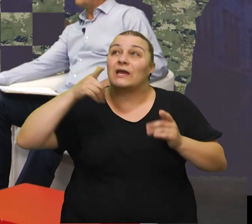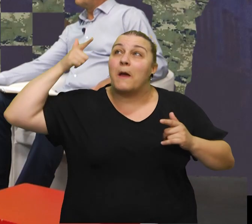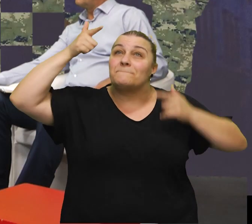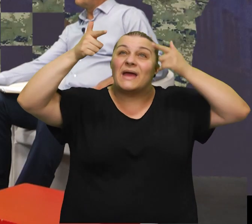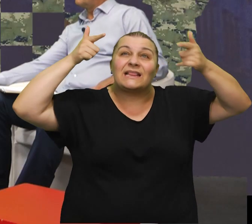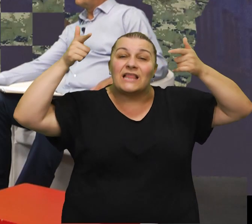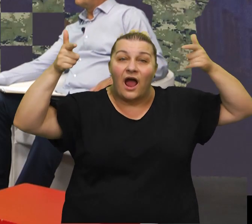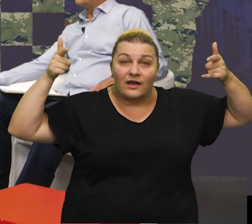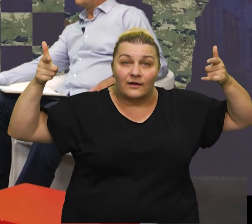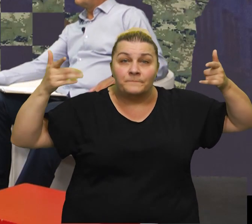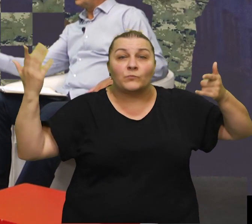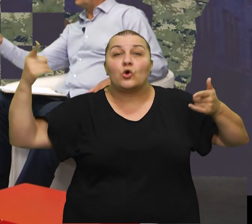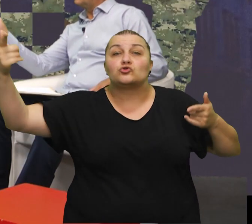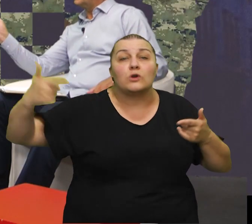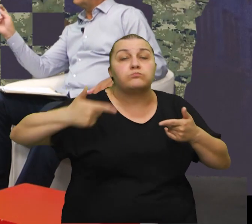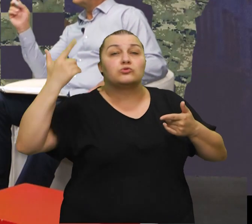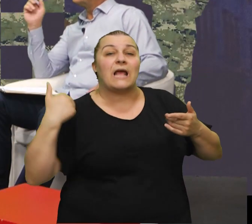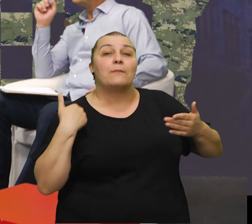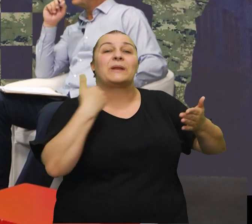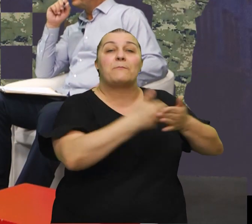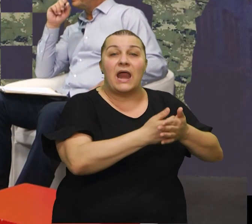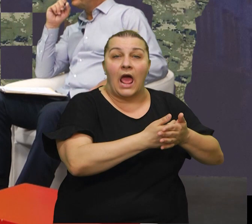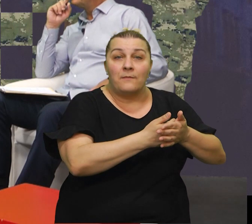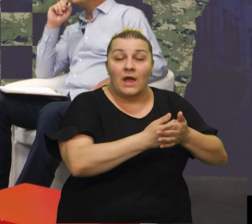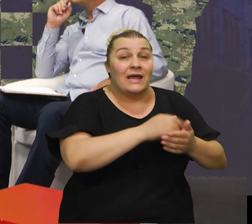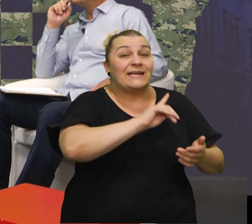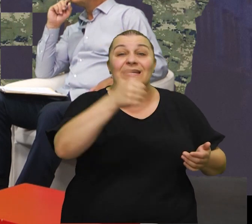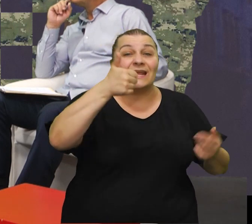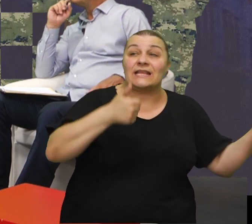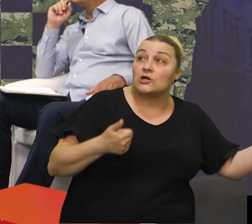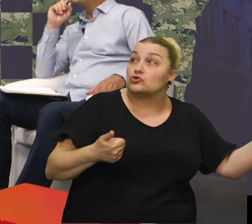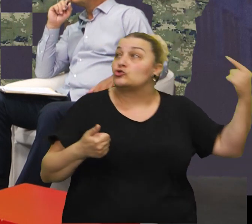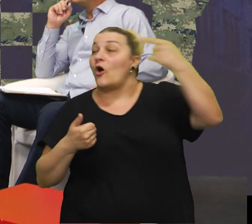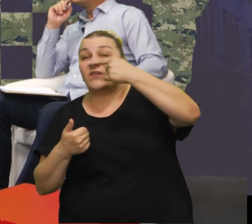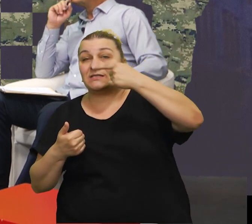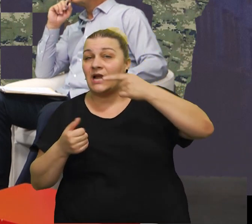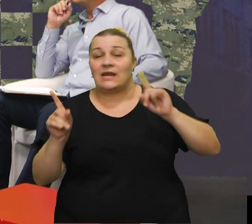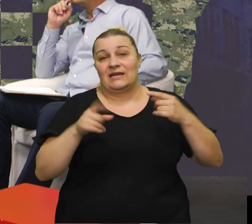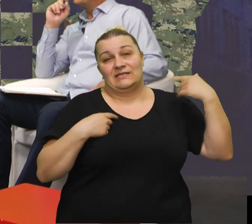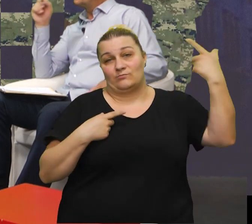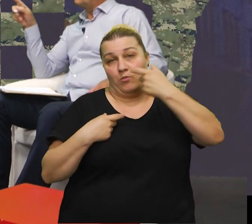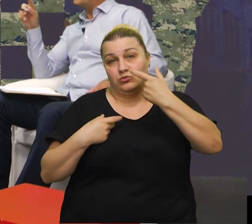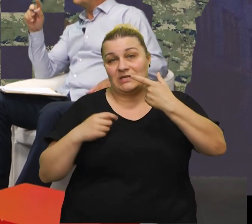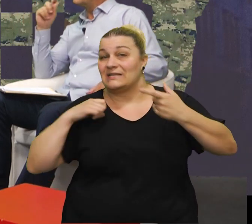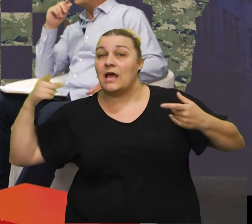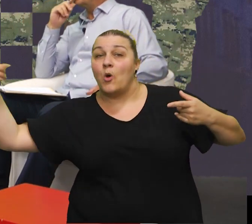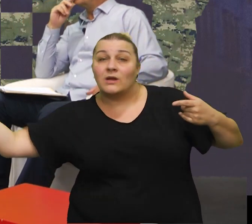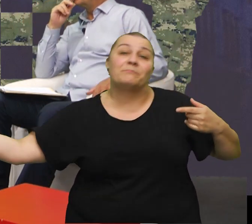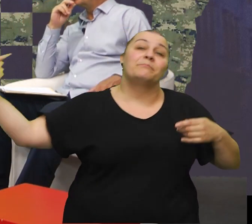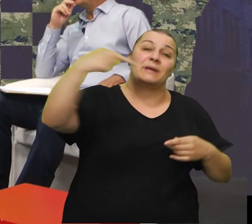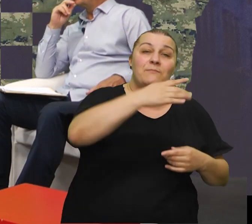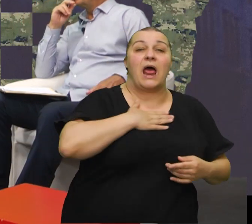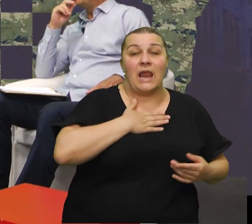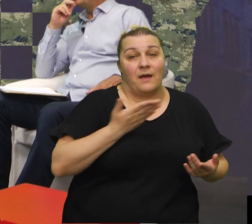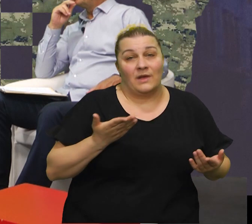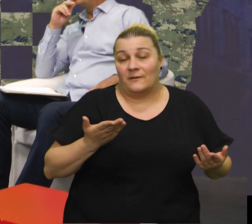zgrade, iz zgrade prema nama. Preko puta, Preko puta. Nijedan metak sa ove strane ne je upućen prema to zgrade. Obrnuto. Obrnuto.